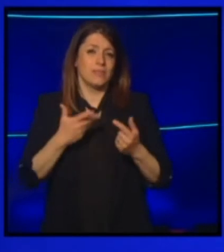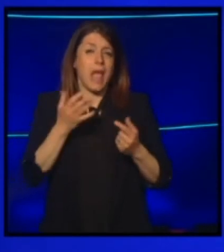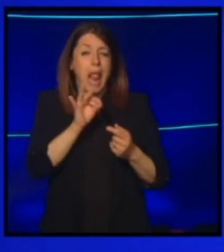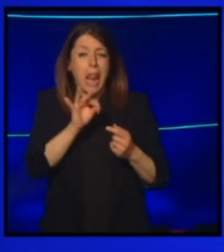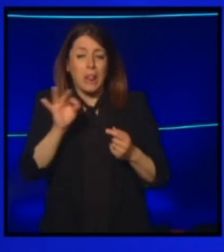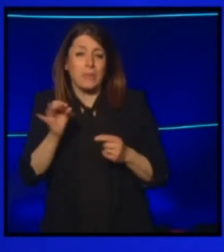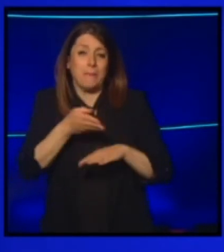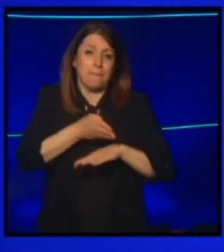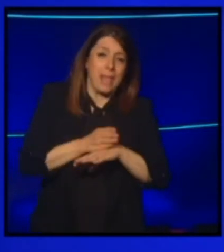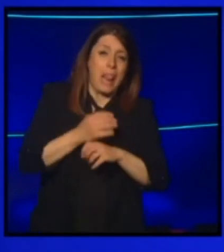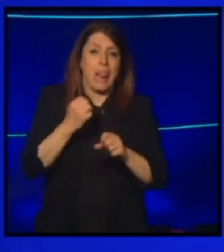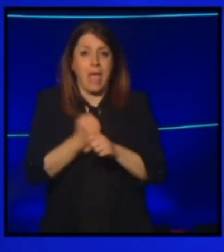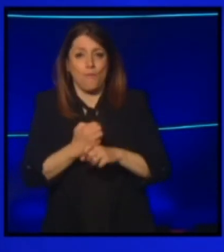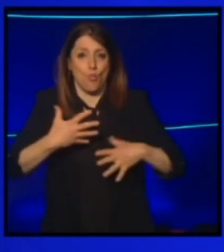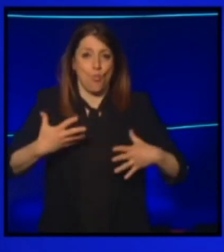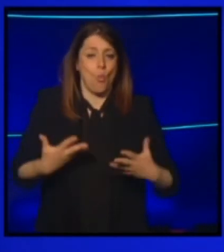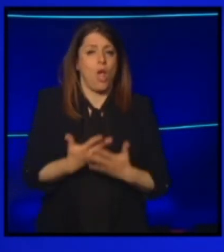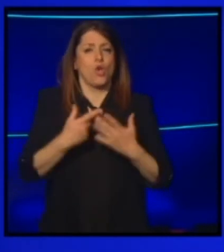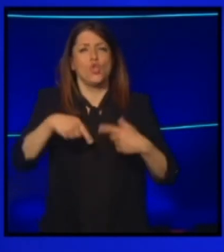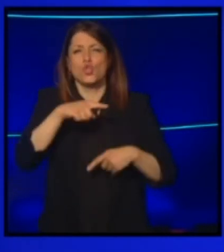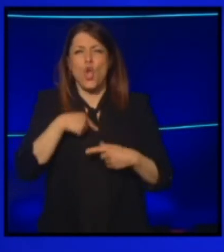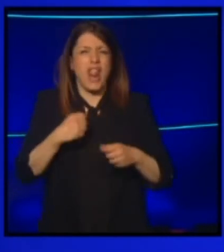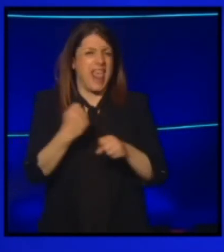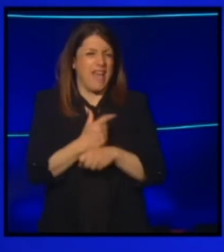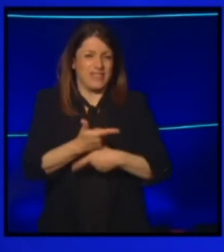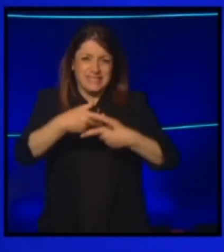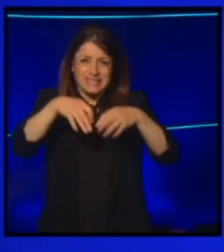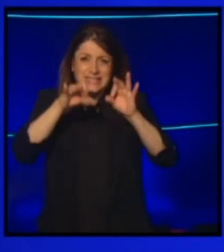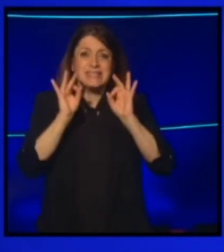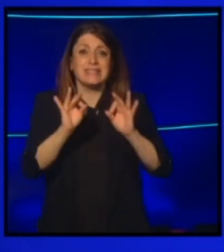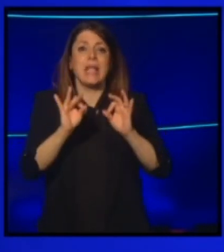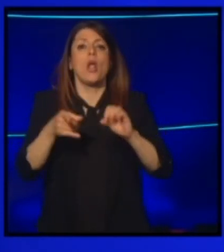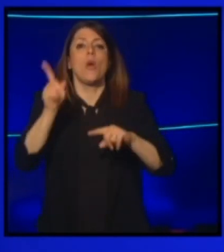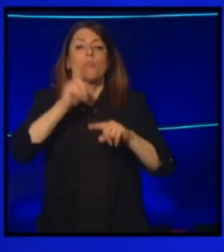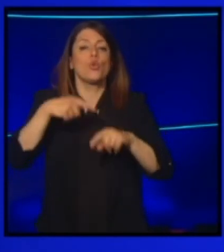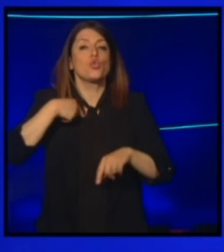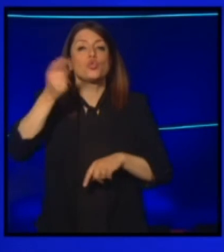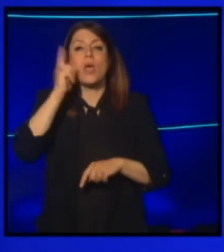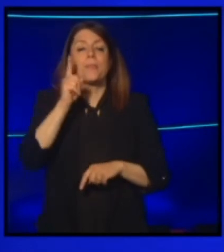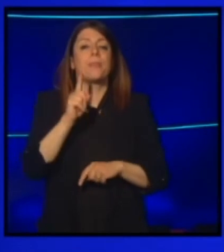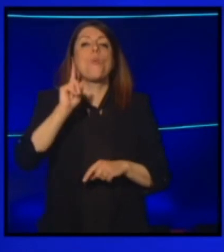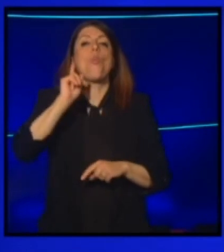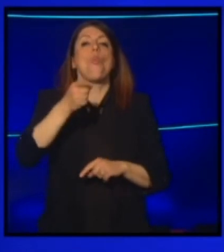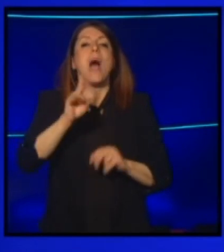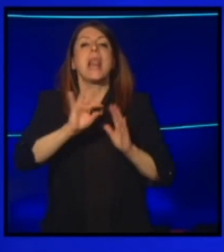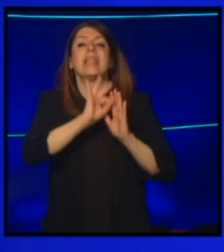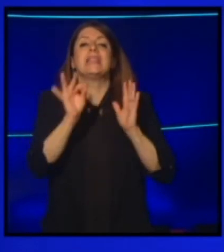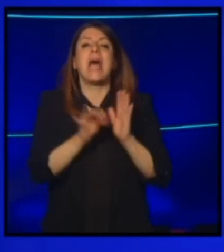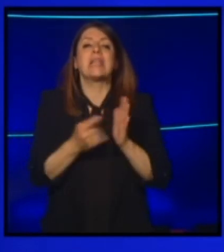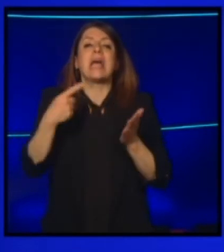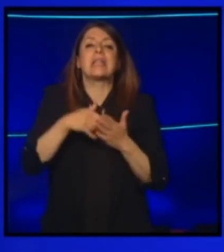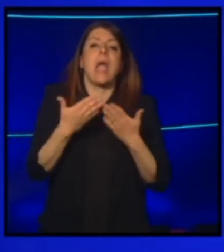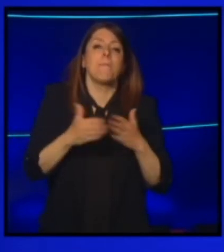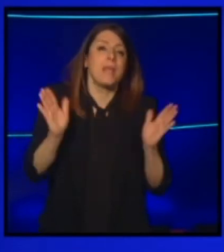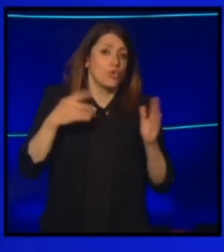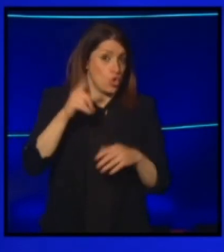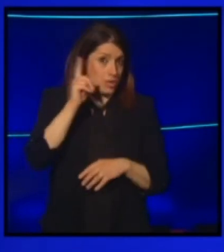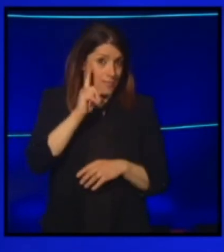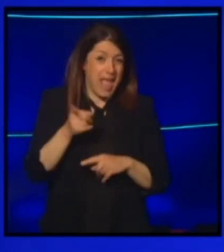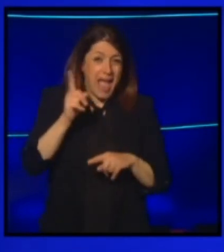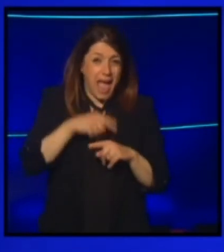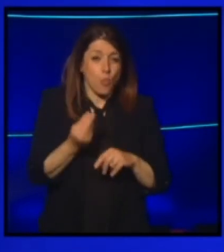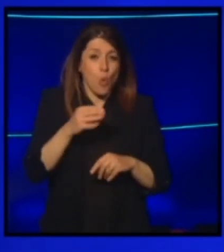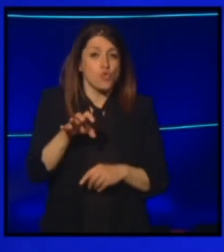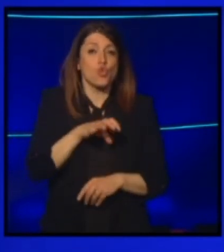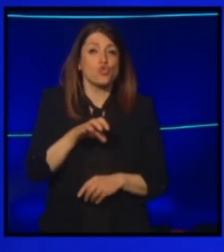la nostra, oltre a non star lavorare, non sappiamo quale sarà la data di riapertura. Anche in zona arancione noi